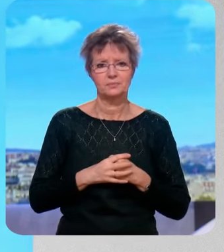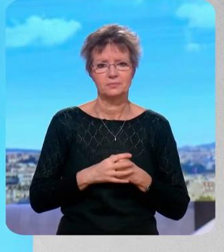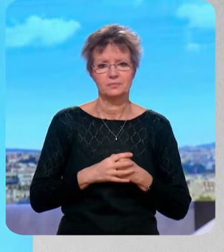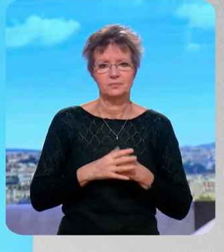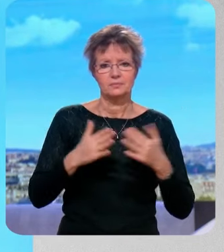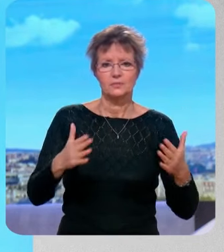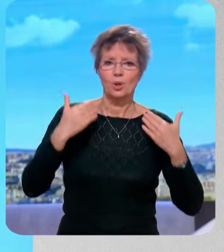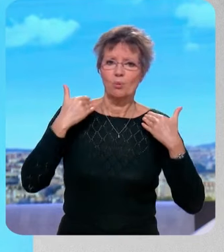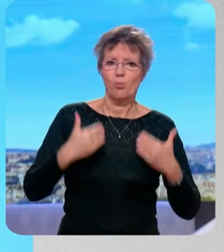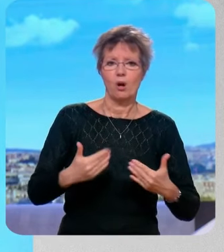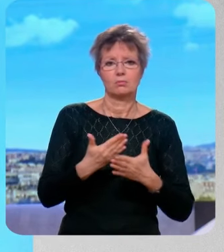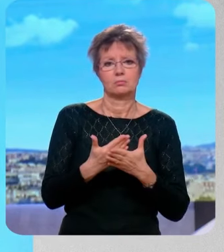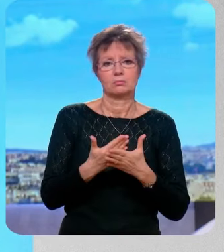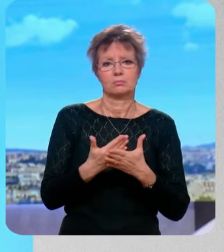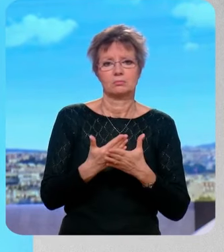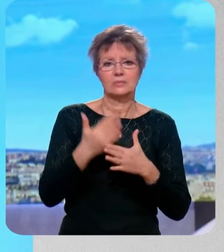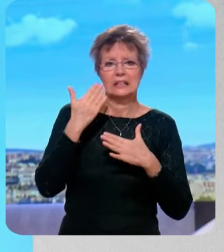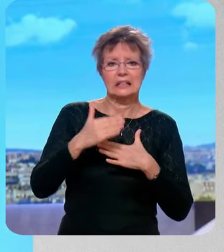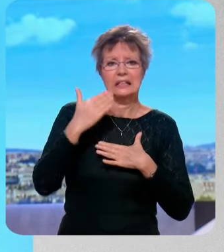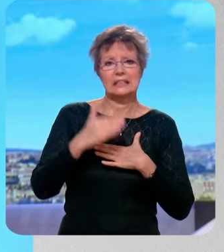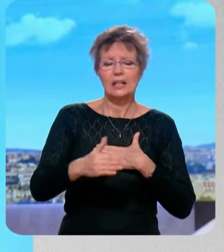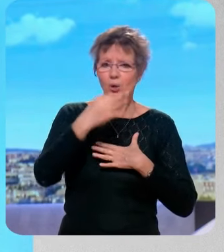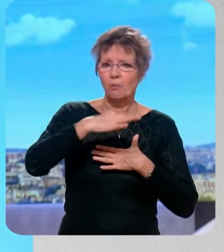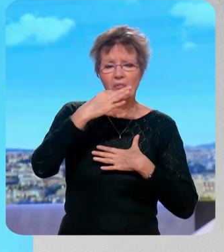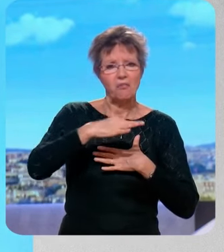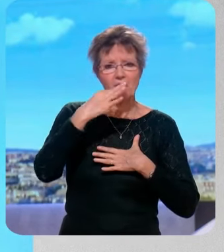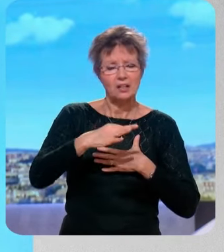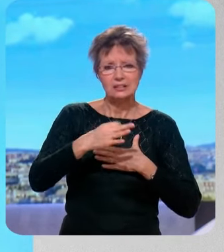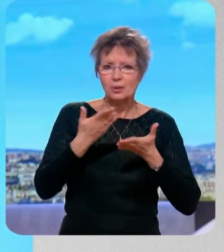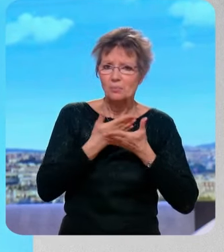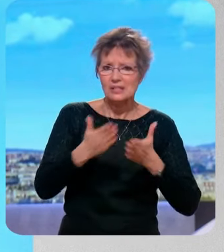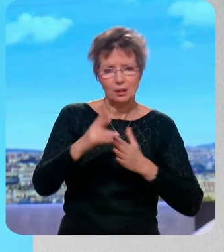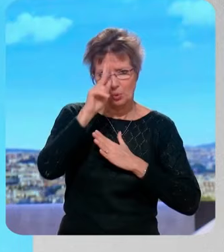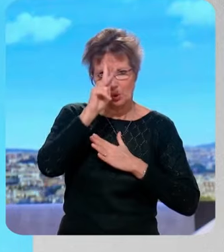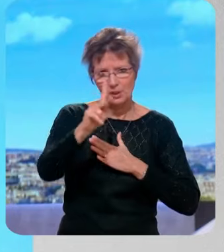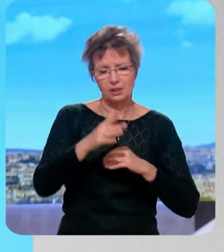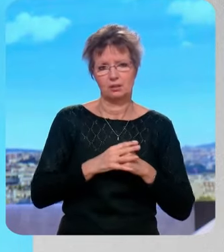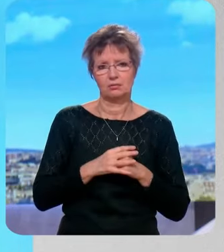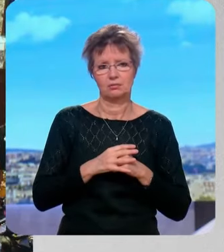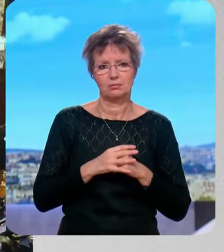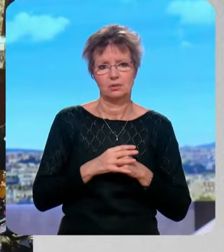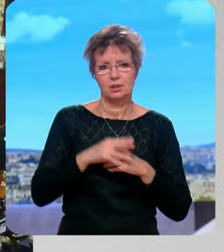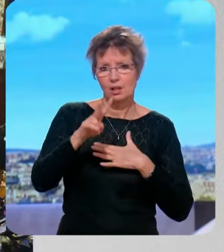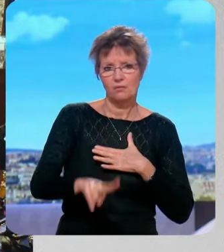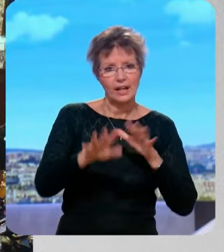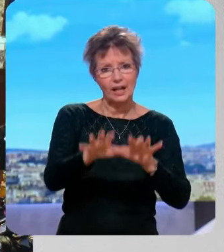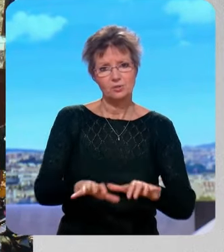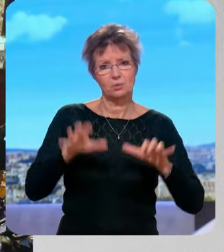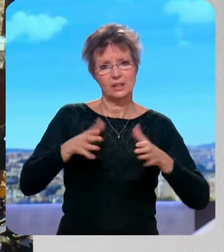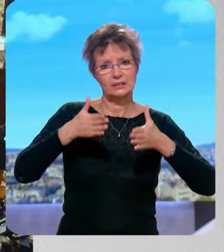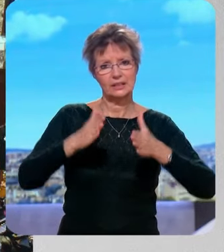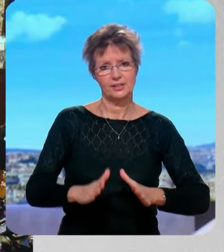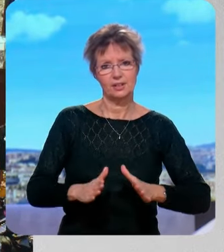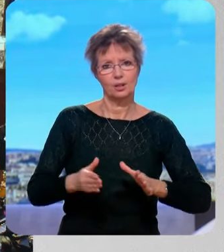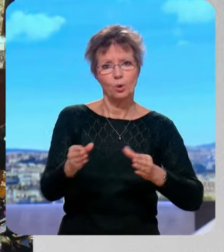je ne suis pas rompu à l'exercice des éléments de langage, je le dis avec mes mots et je le dis de façon pesée. Et donc c'est la prérogative de l'Assemblée nationale, ça a été